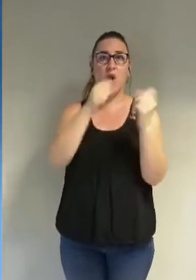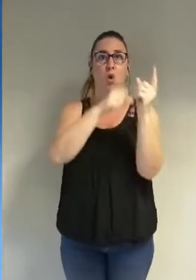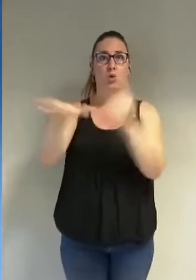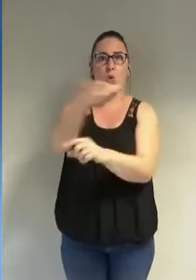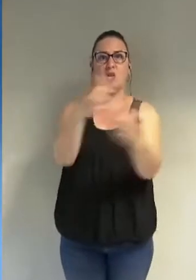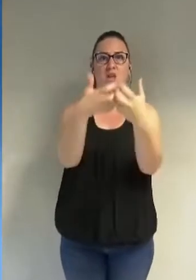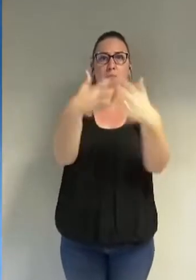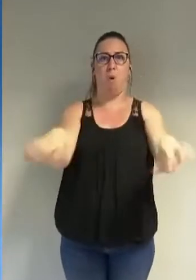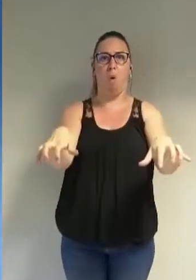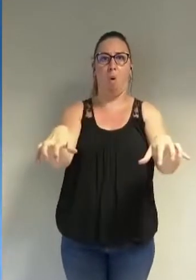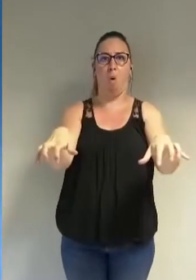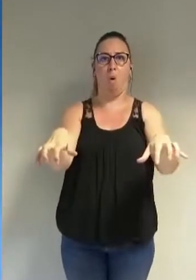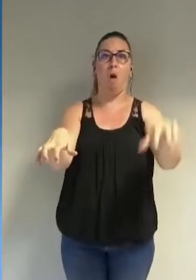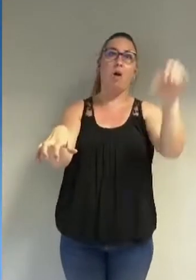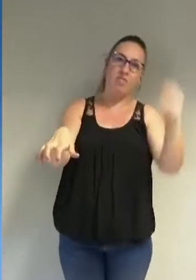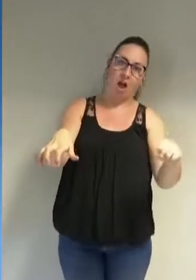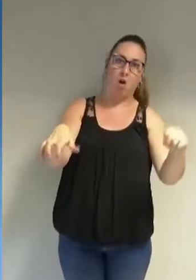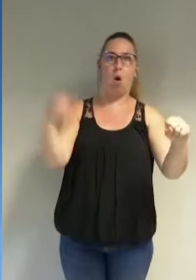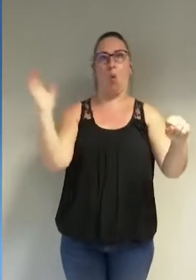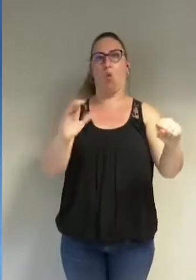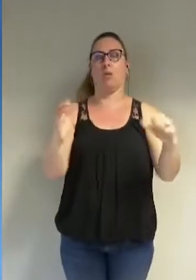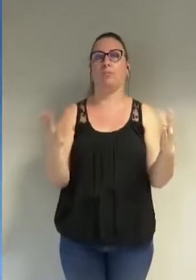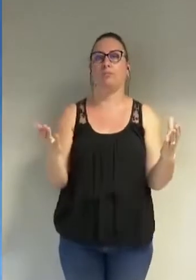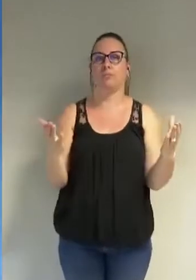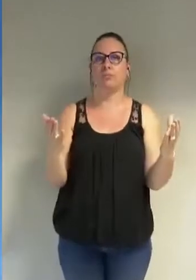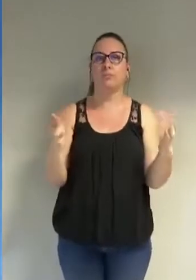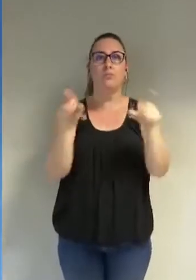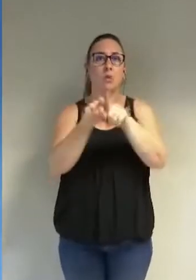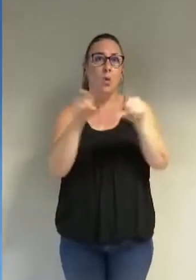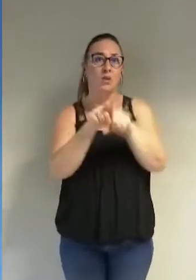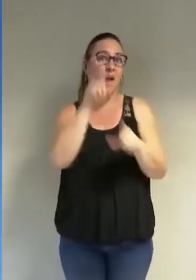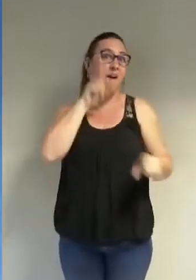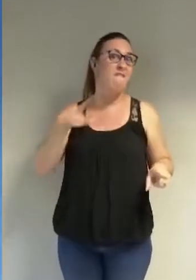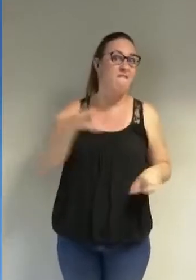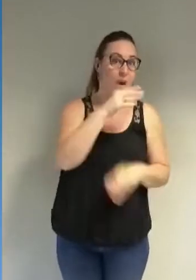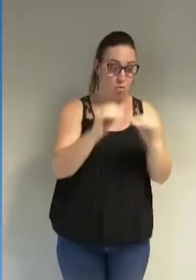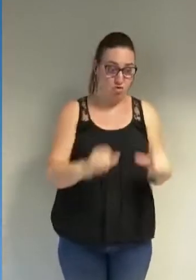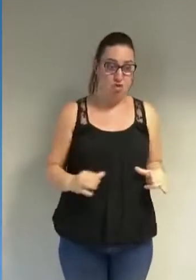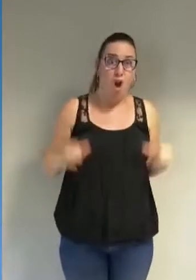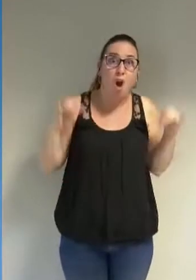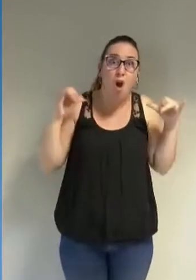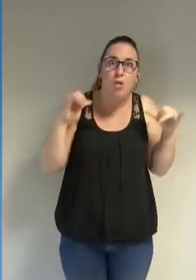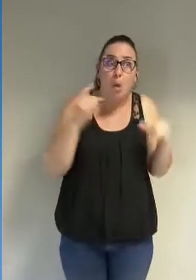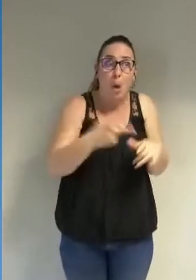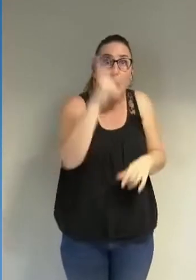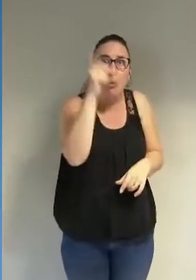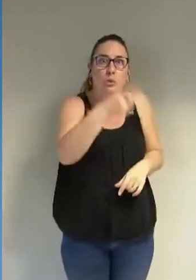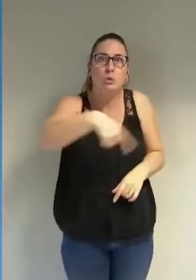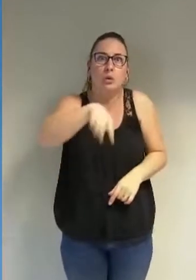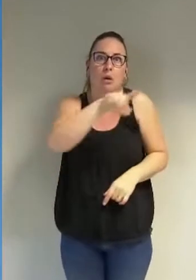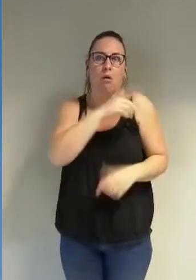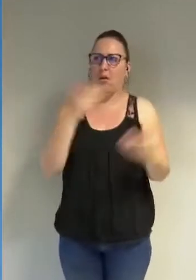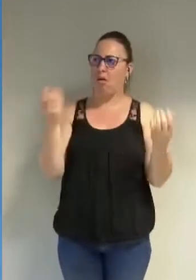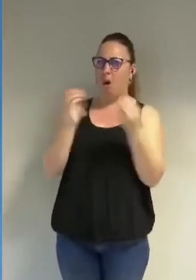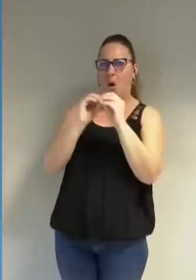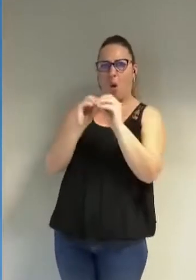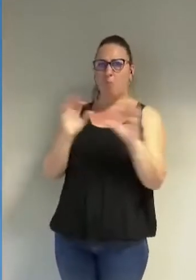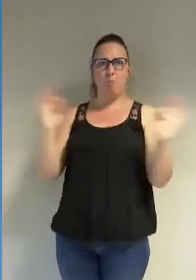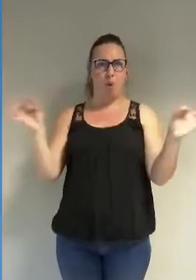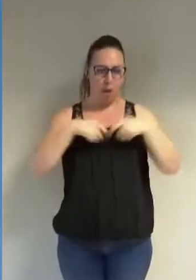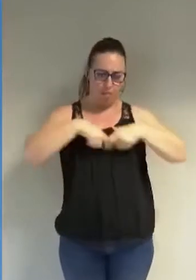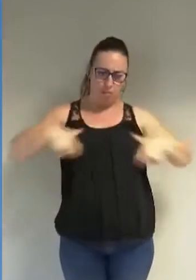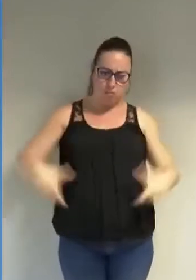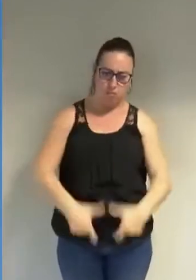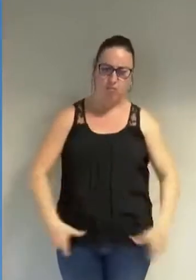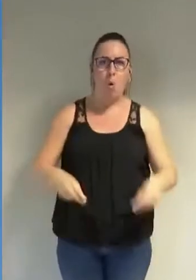L'immense majorité des femmes et surtout des jeunes n'ont aucun problème à se baigner en maillot